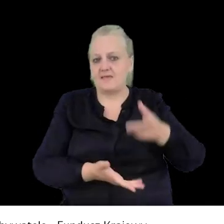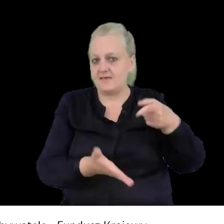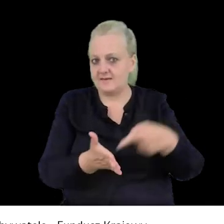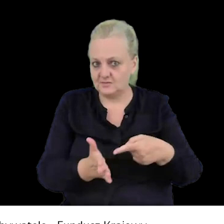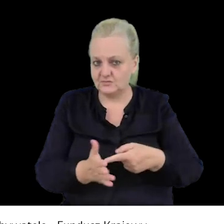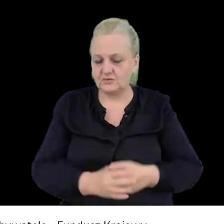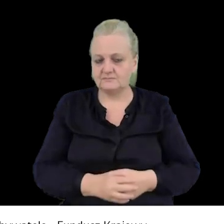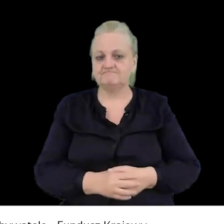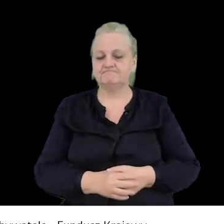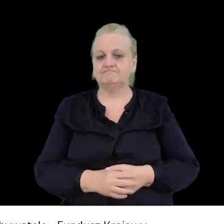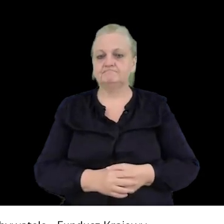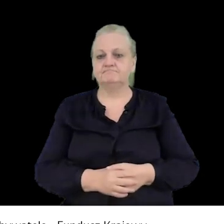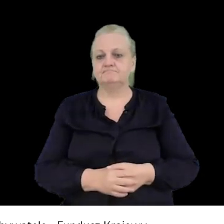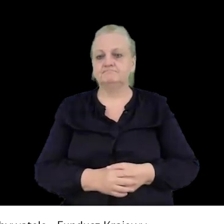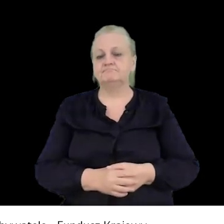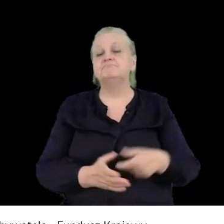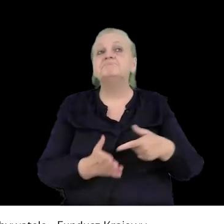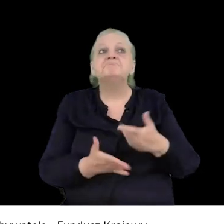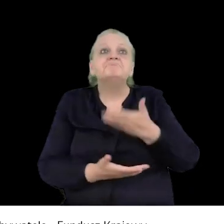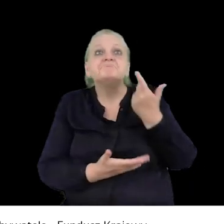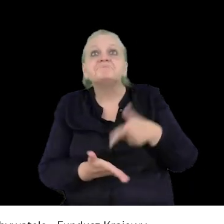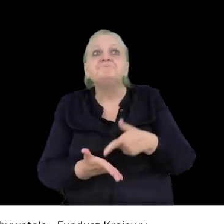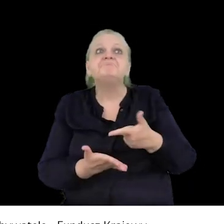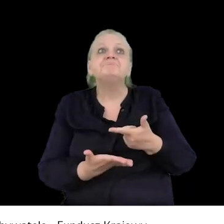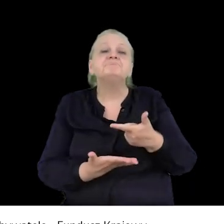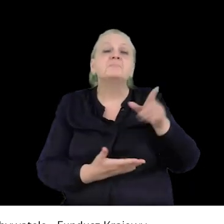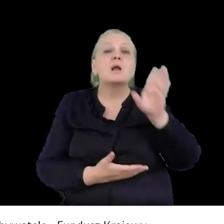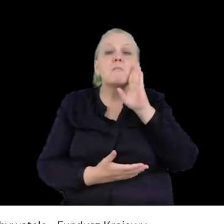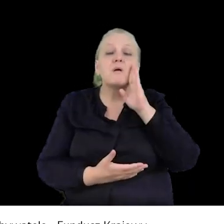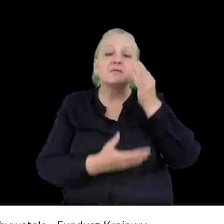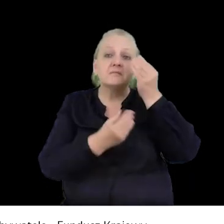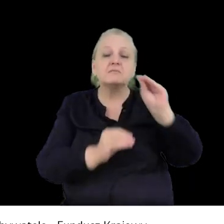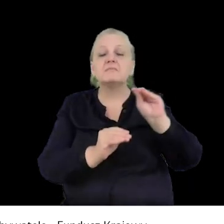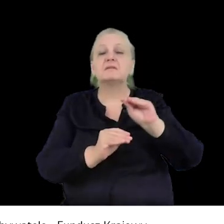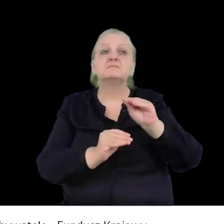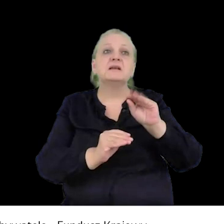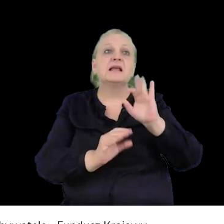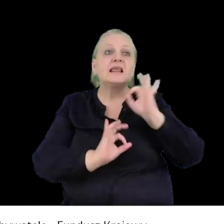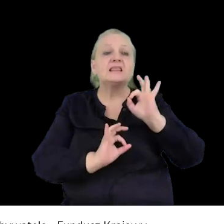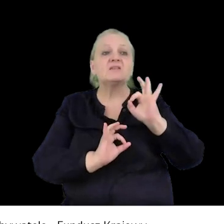I tak, nie dało się wcześniej przewidzieć i więc nie dało się też złożyć zawiadomienia o danym zgromadzeniu.